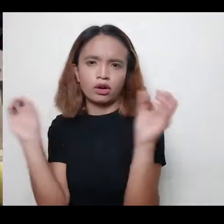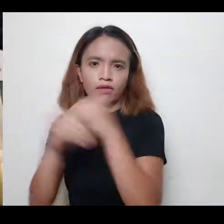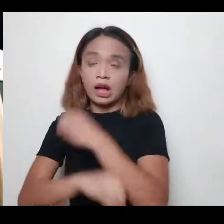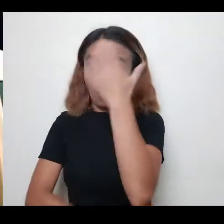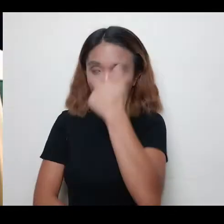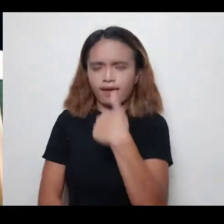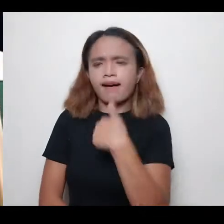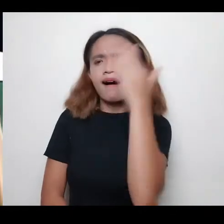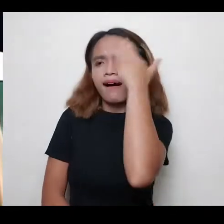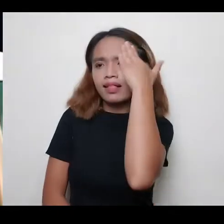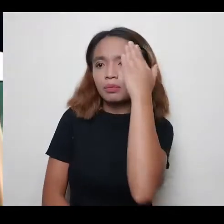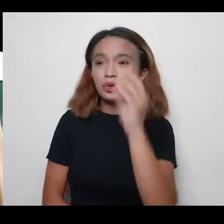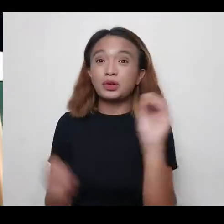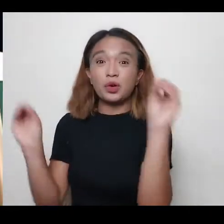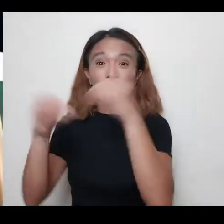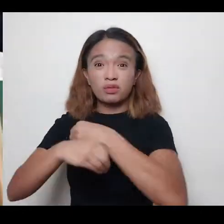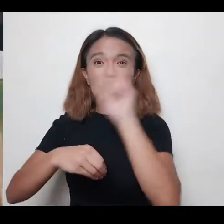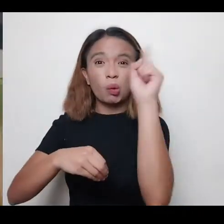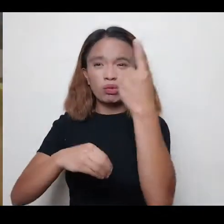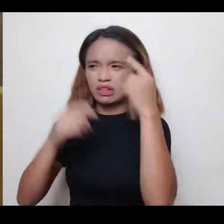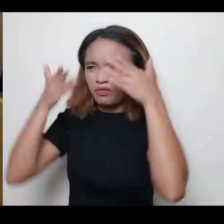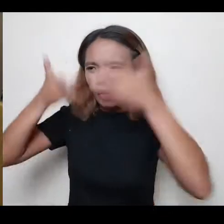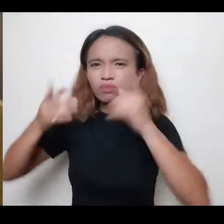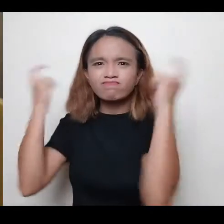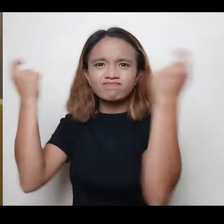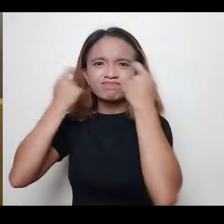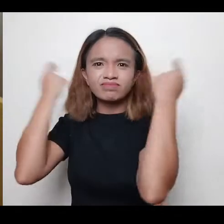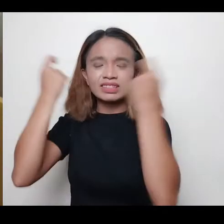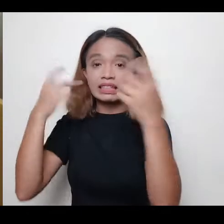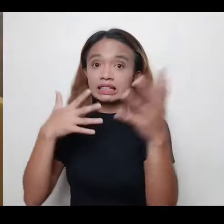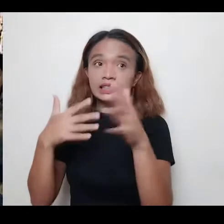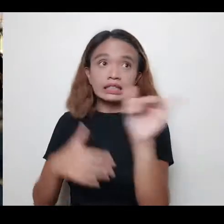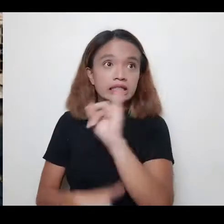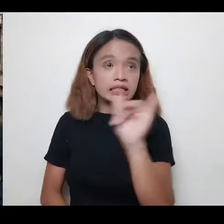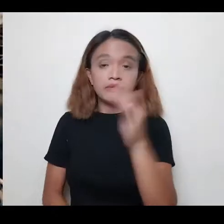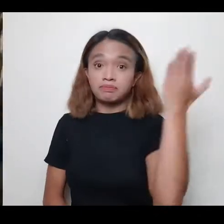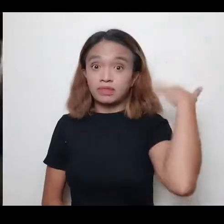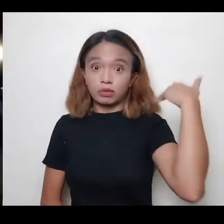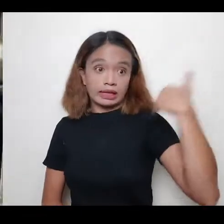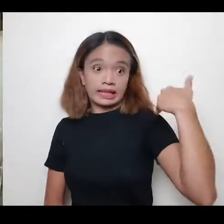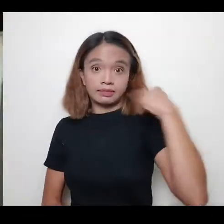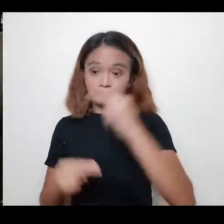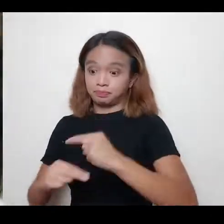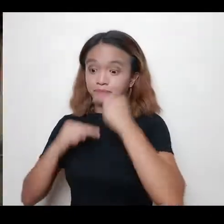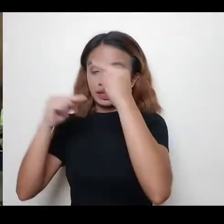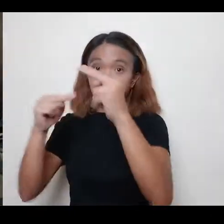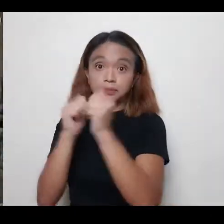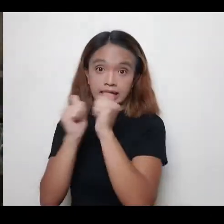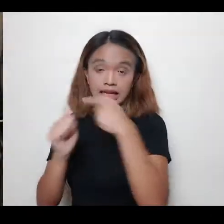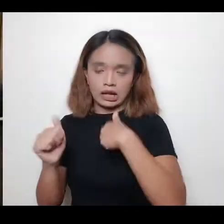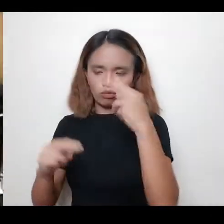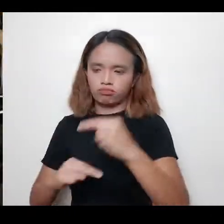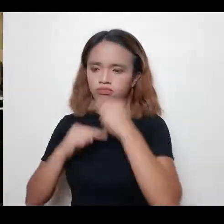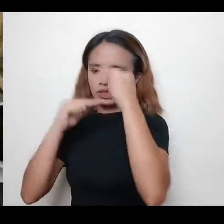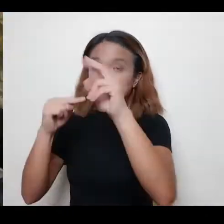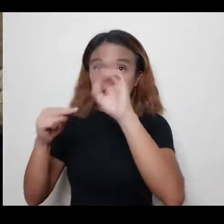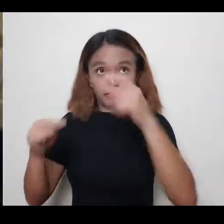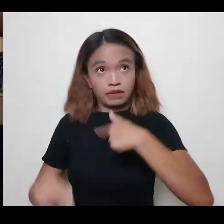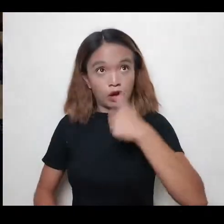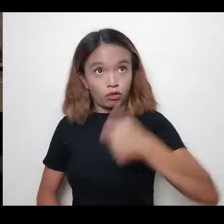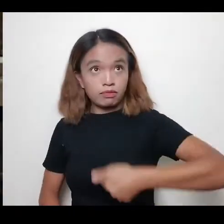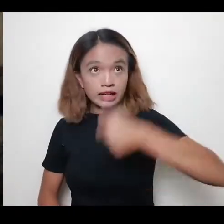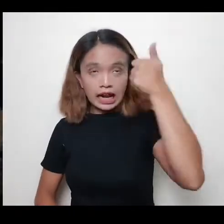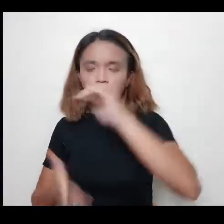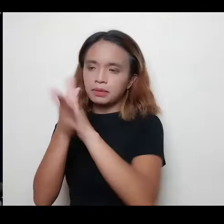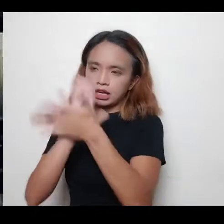office. Kasi alam ko talaga na yung opisina, ceremonial. Kahit nung kumakandidato pa lang ako, meron na akong dreams kung sakaling